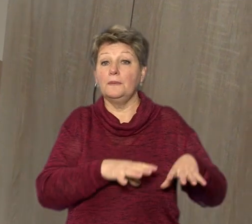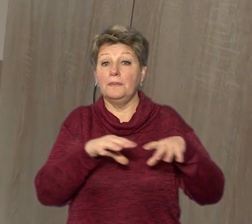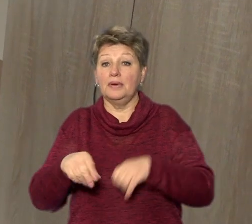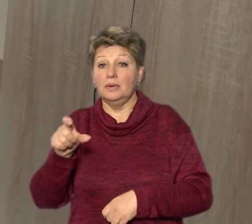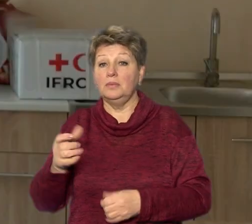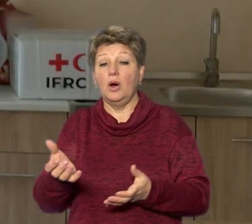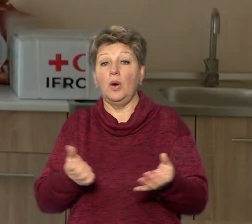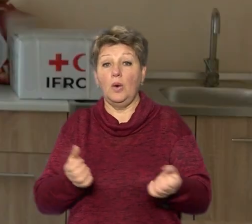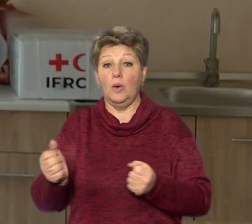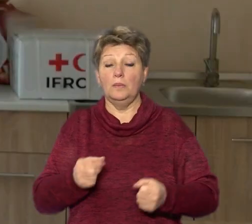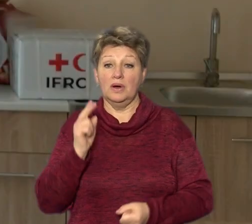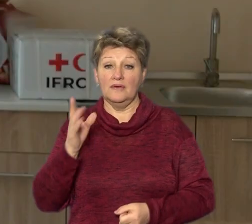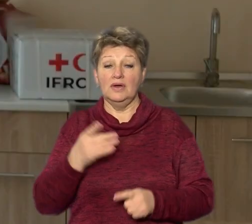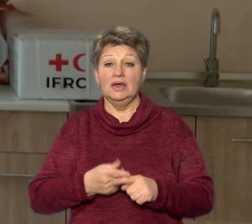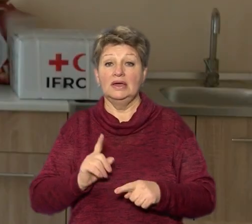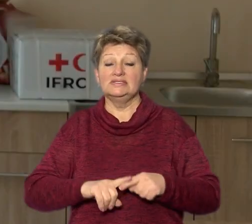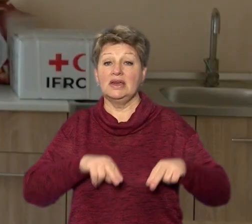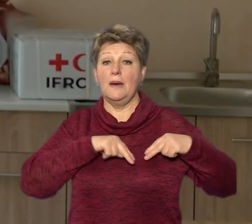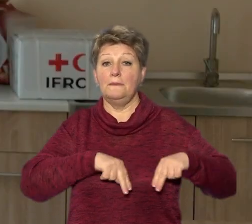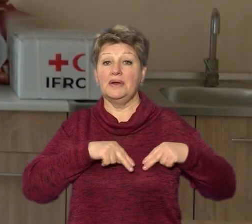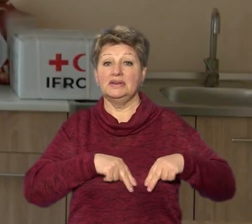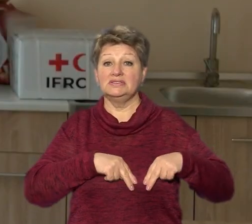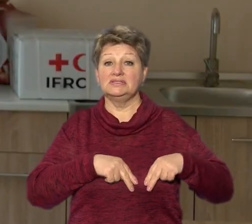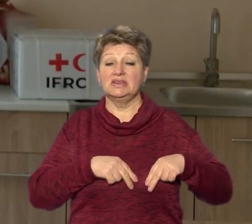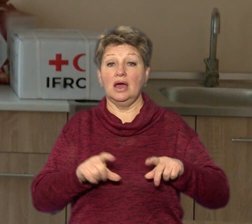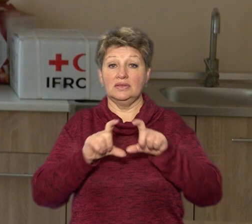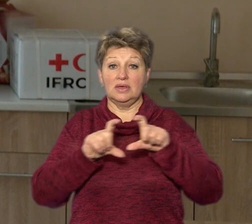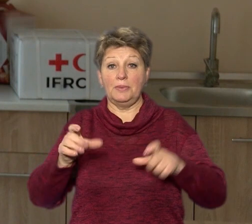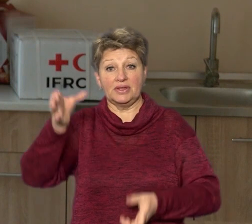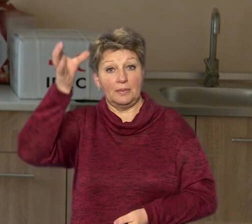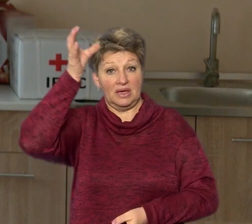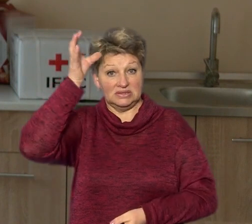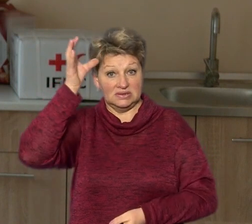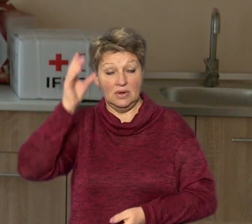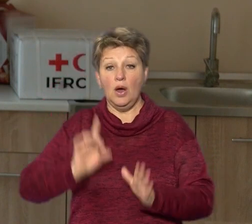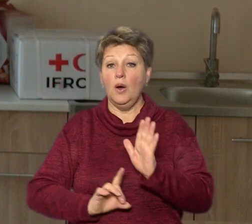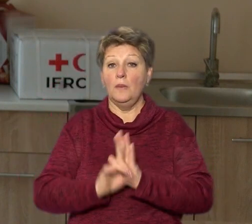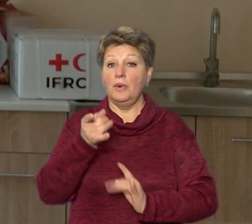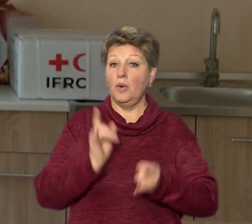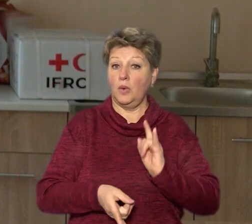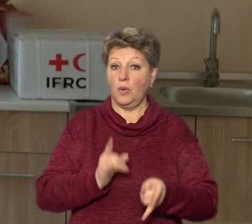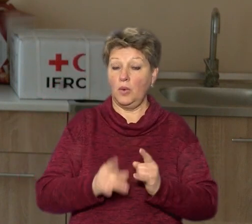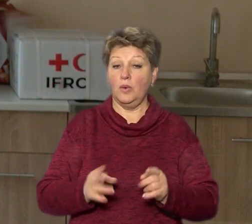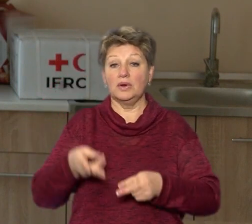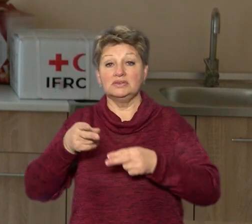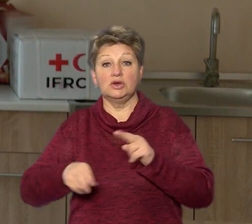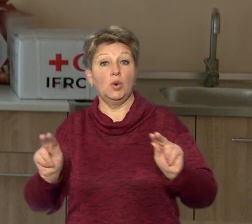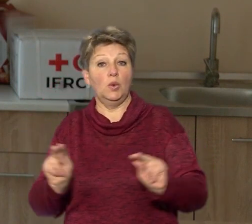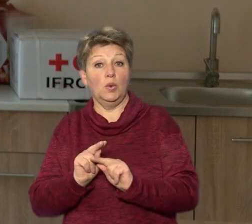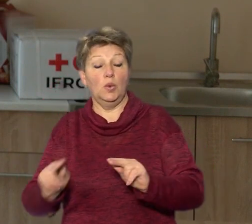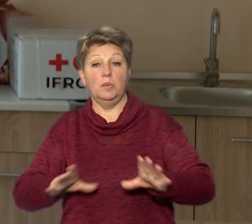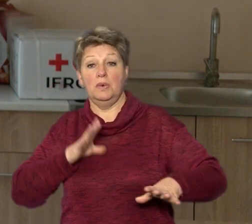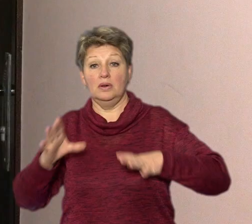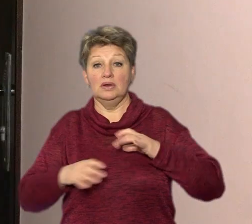отримала квартири. В основному це працівники системи департаменту освіти, починаючи від кухарів, закінчуючи вчителями, тренерами